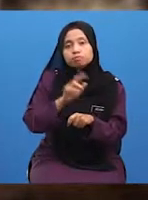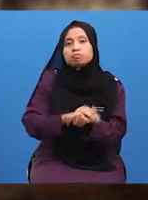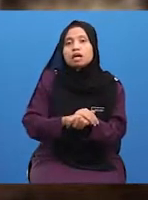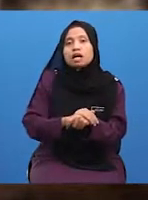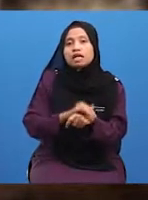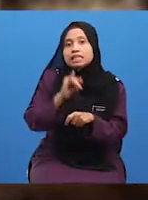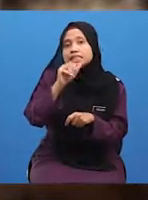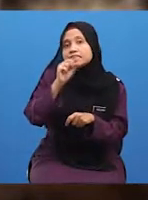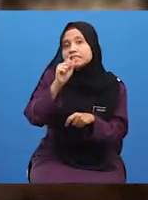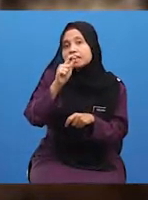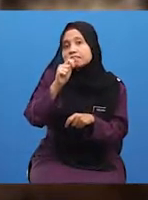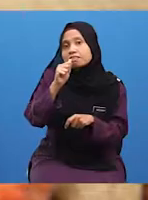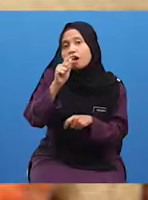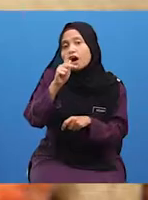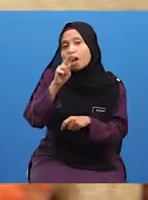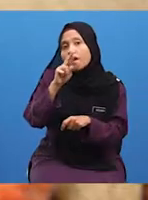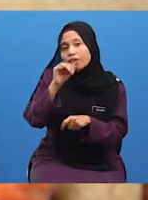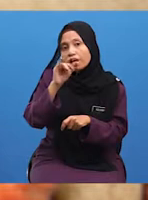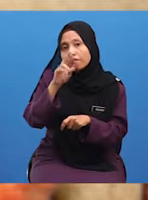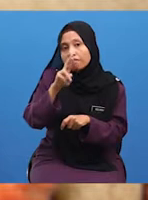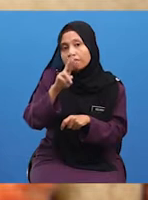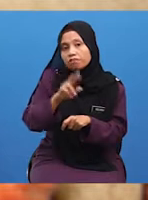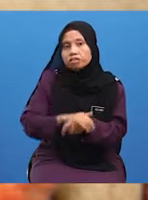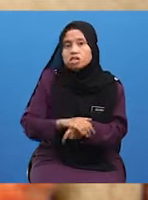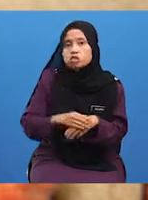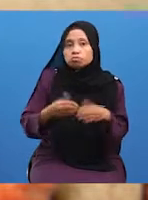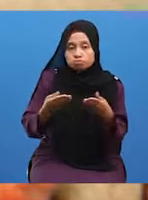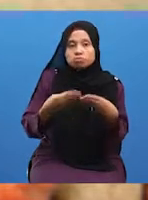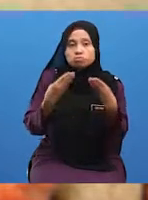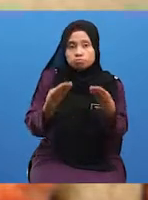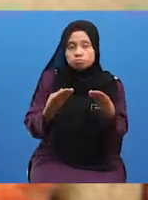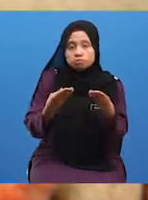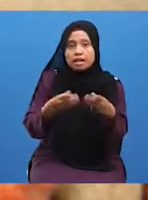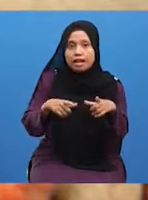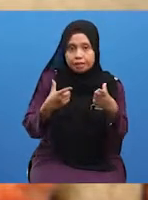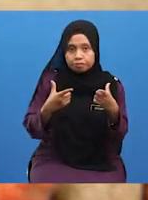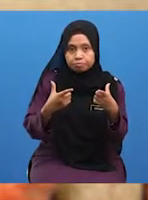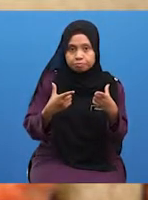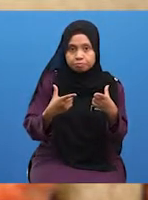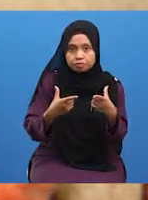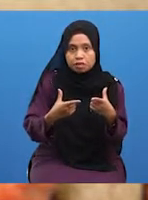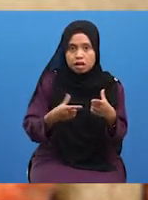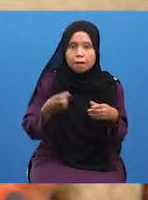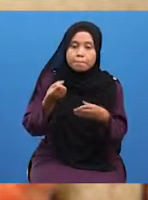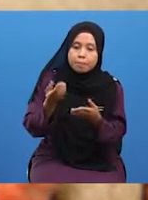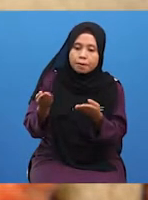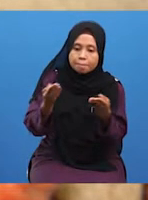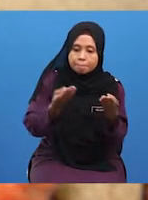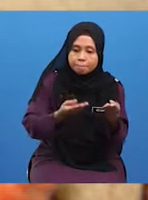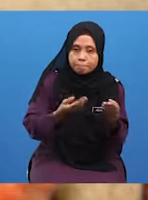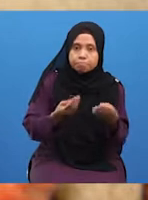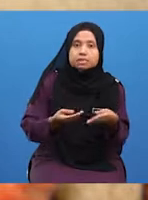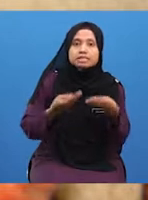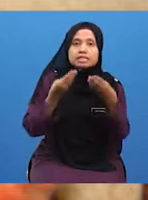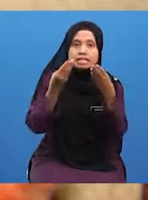Istakri. Sumbangan Sumbangan Al-Masudi yang seterusnya ialah memberi